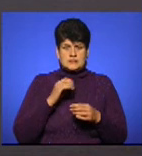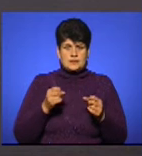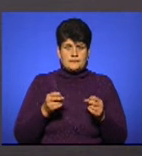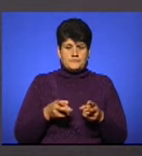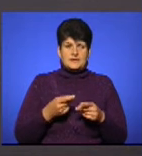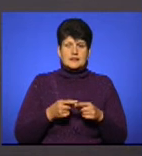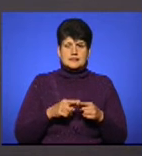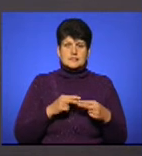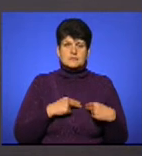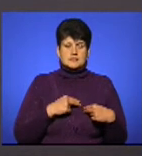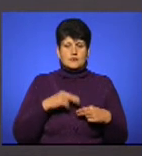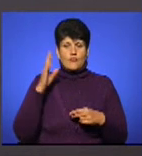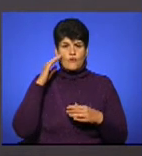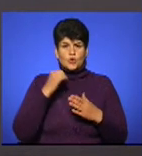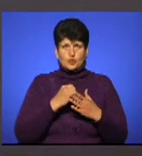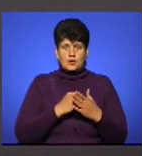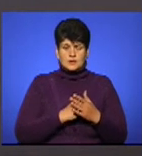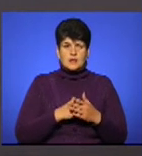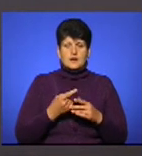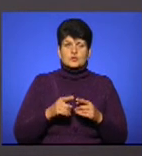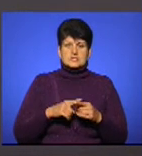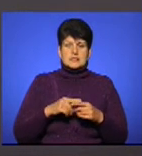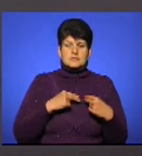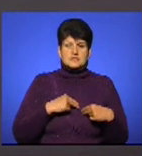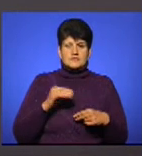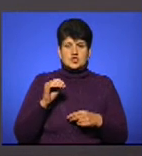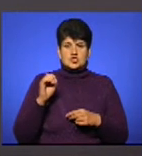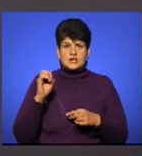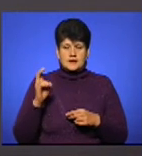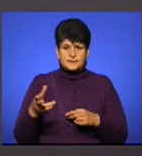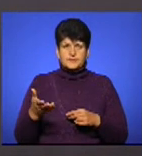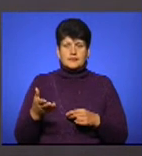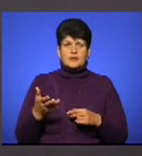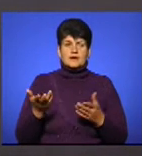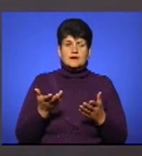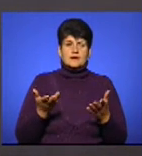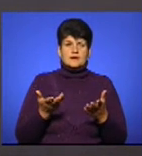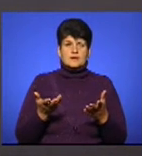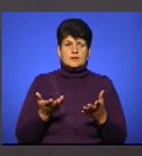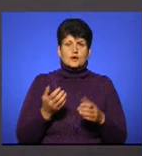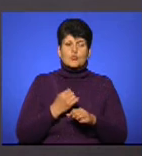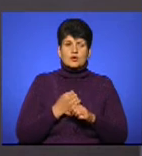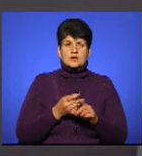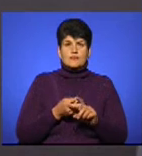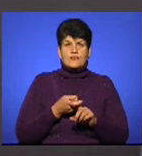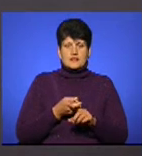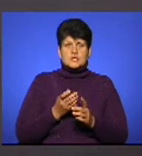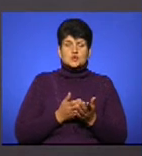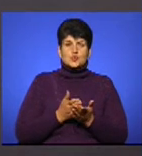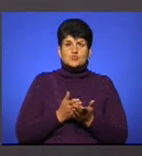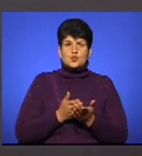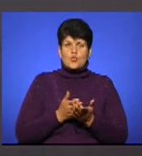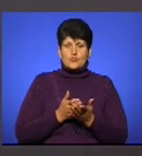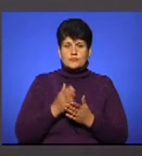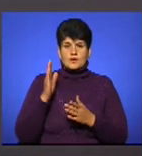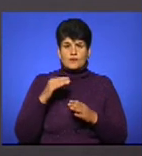працівники водоканалу, це працівники ЖЕКів, робота яких пов'язана з обслуговуванням